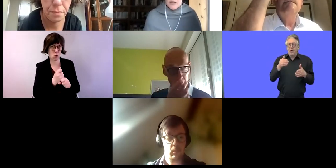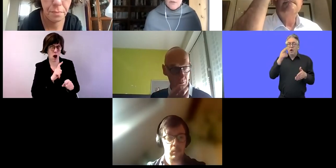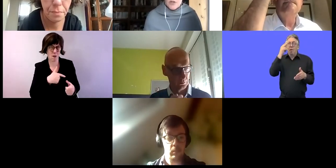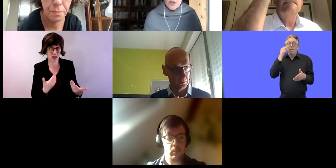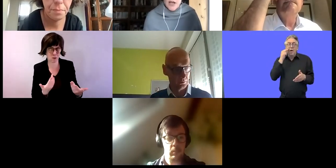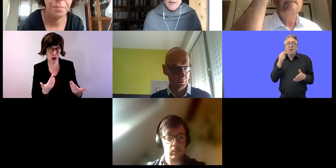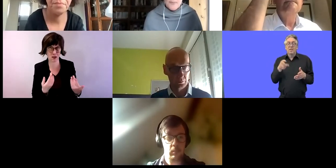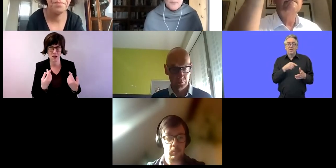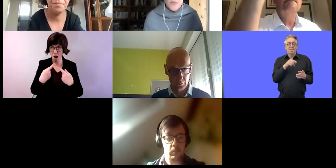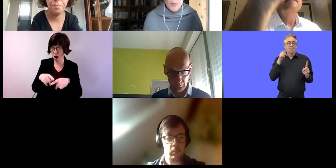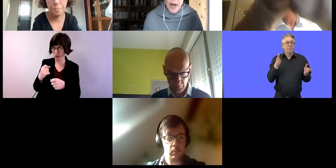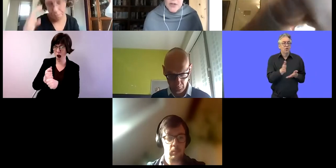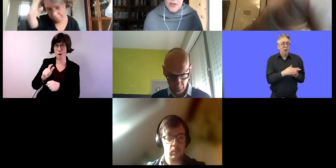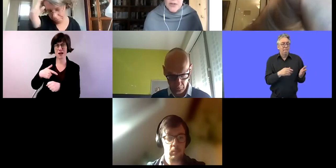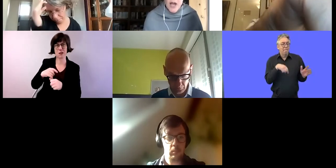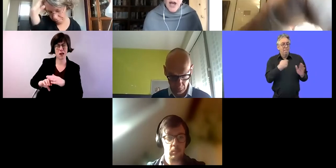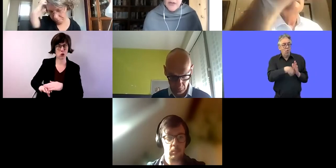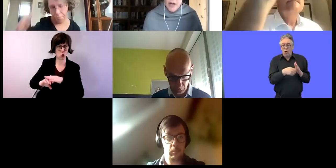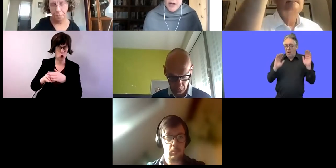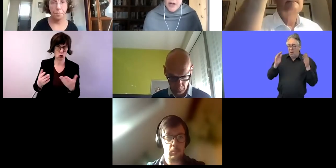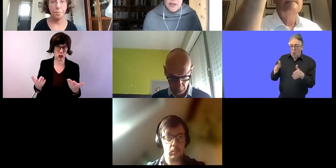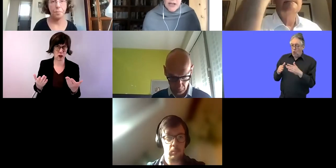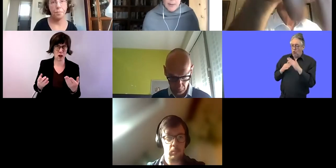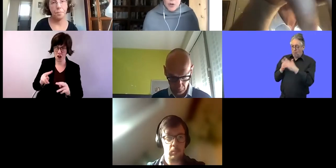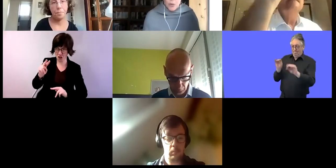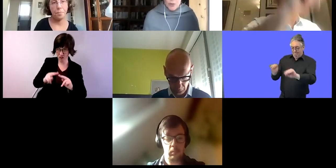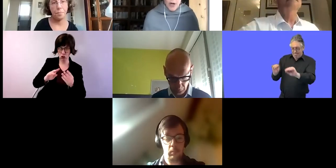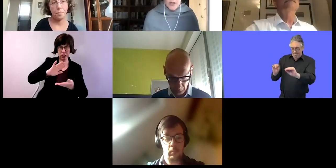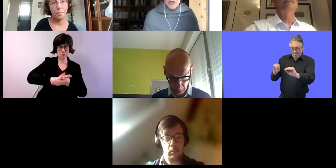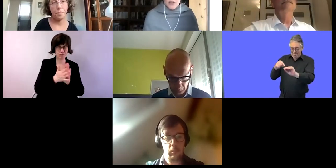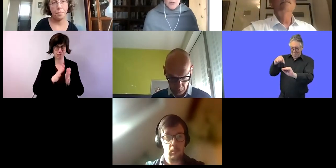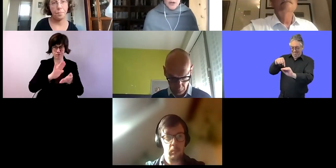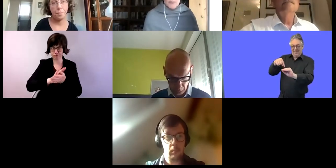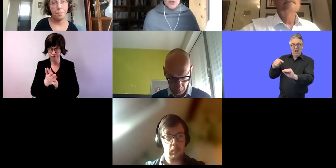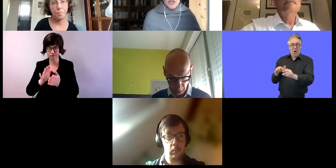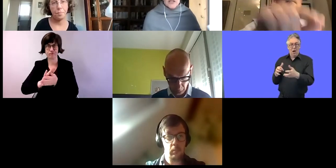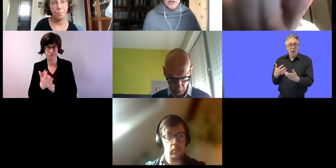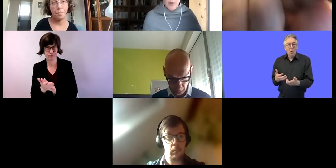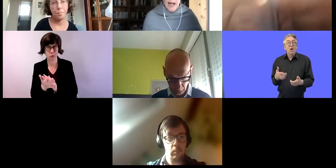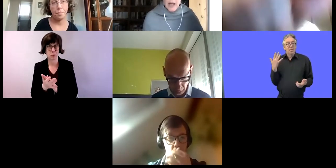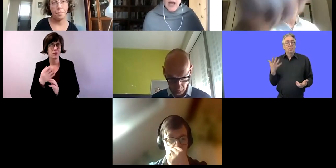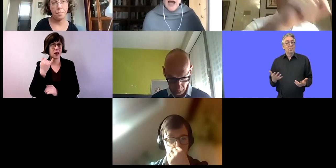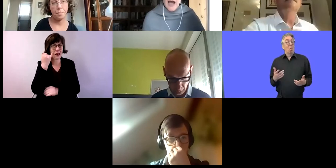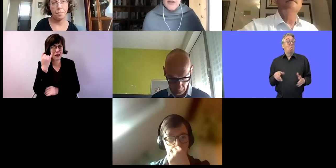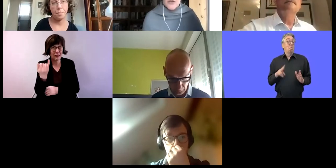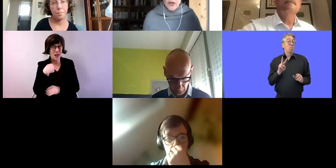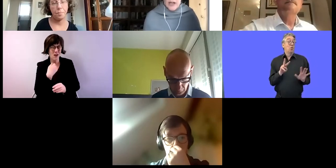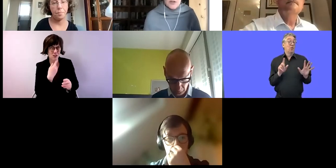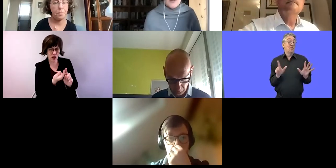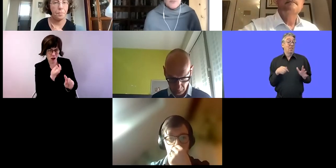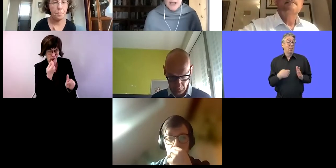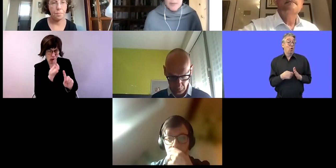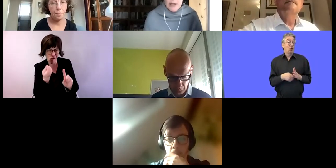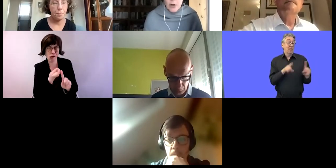andere wieder auf Arbeitsplatzcoaching. Unterschiedliche Praktiken gibt es hier also. Die Idee ist es, dass wir hier herausfinden, welche